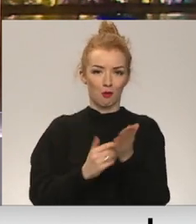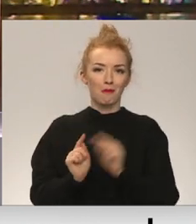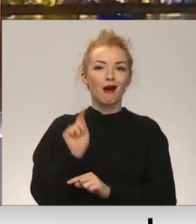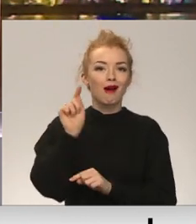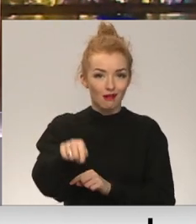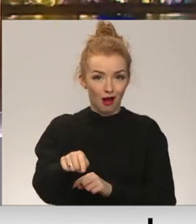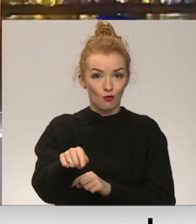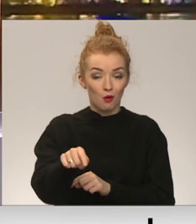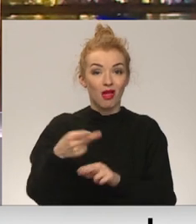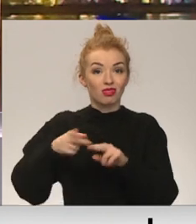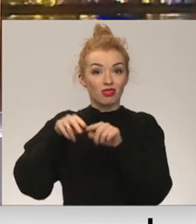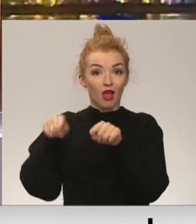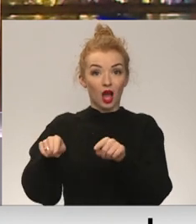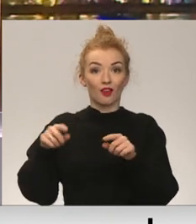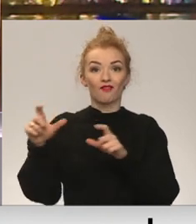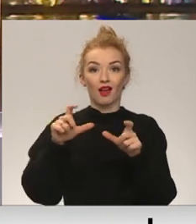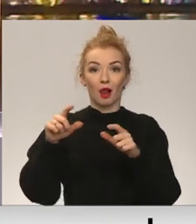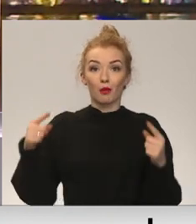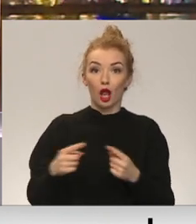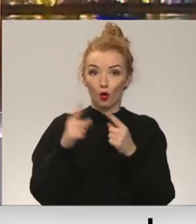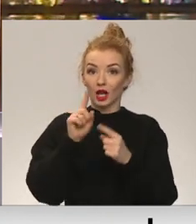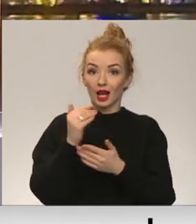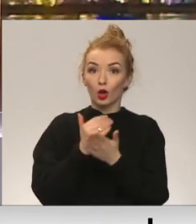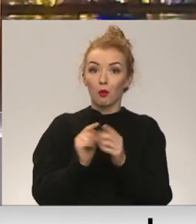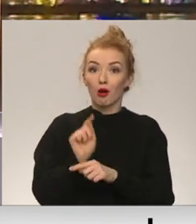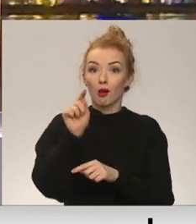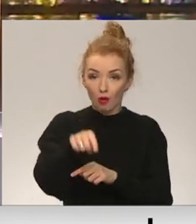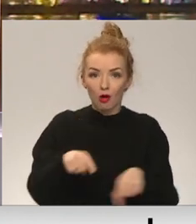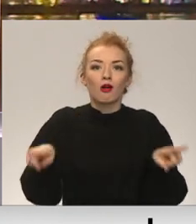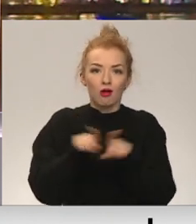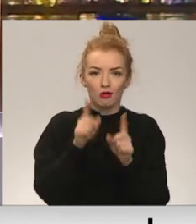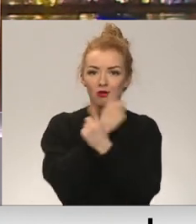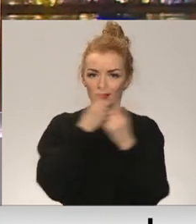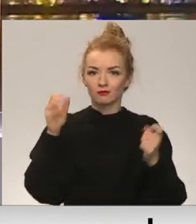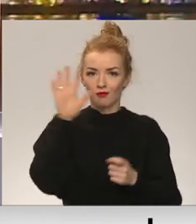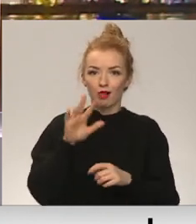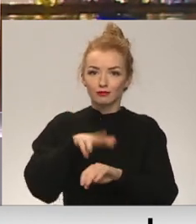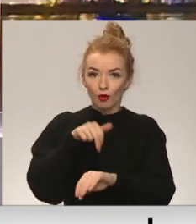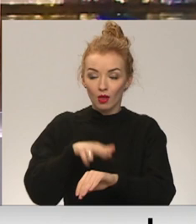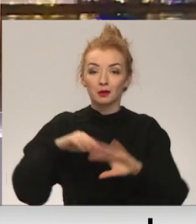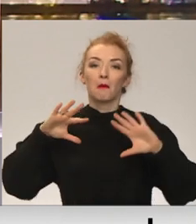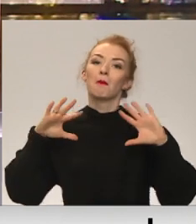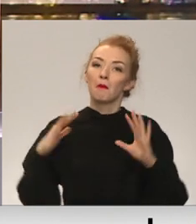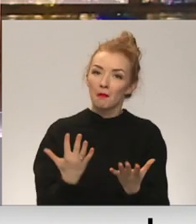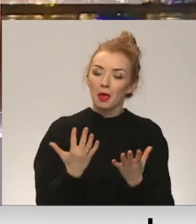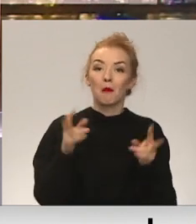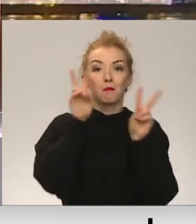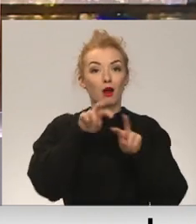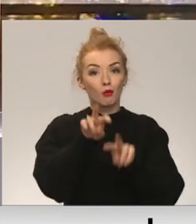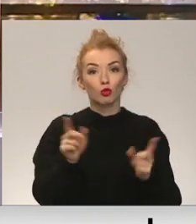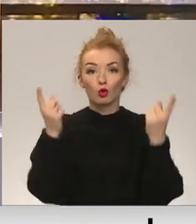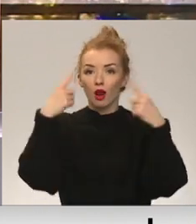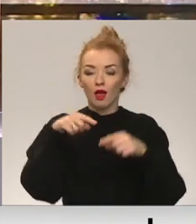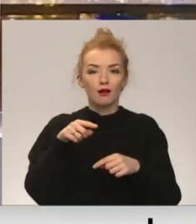veikala pielāgošana ir likuma pārkāpums, tagad atzīst arī valsts policija. Taču likums ar gam galvo, ka pārbaušu laikā